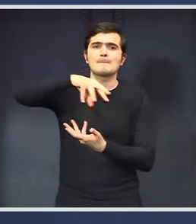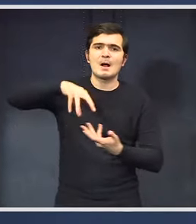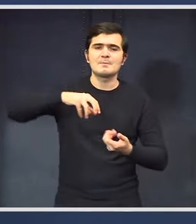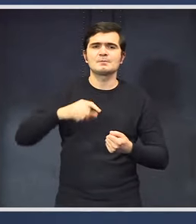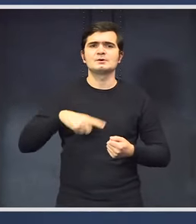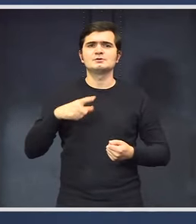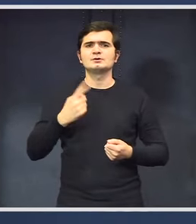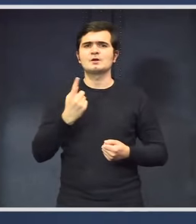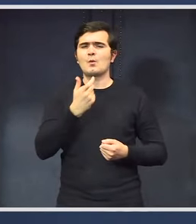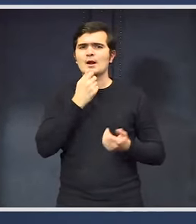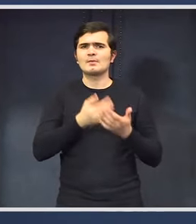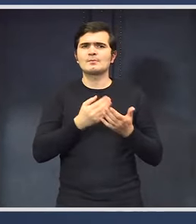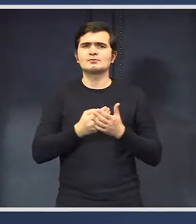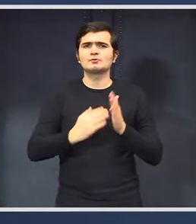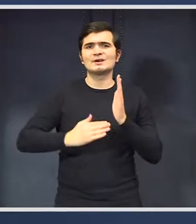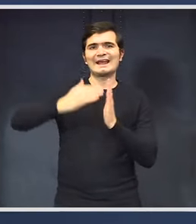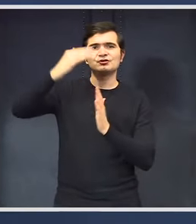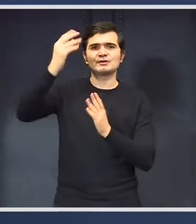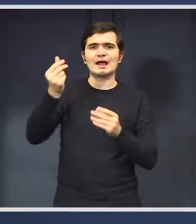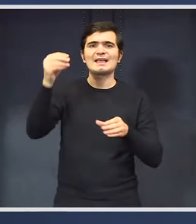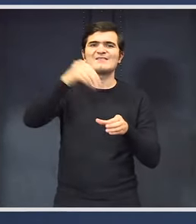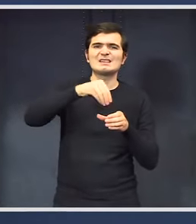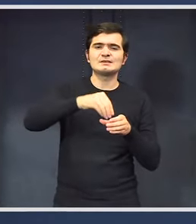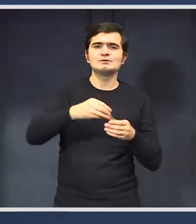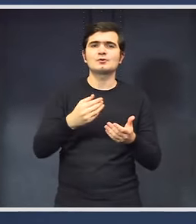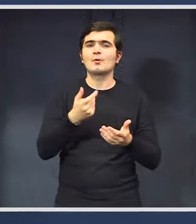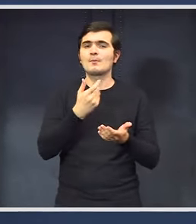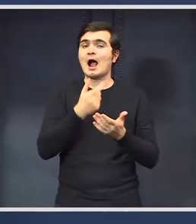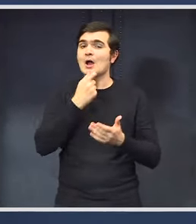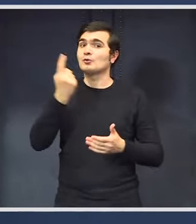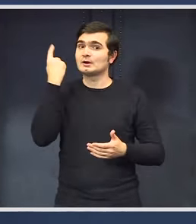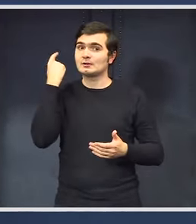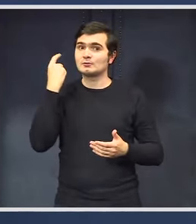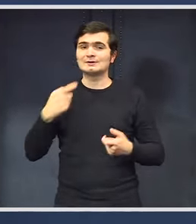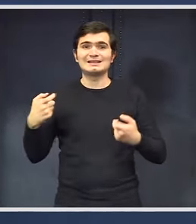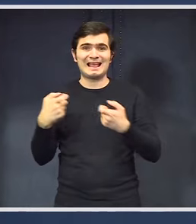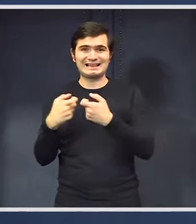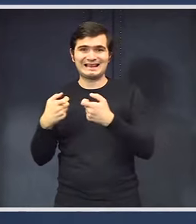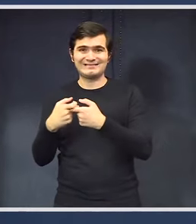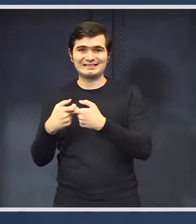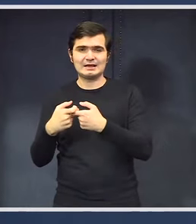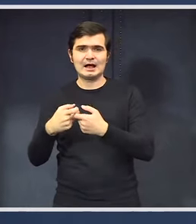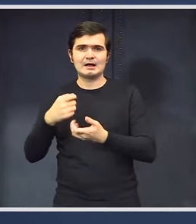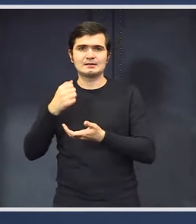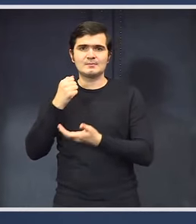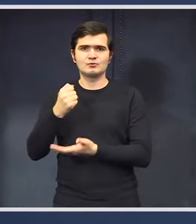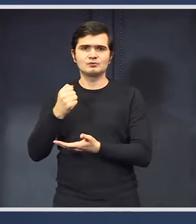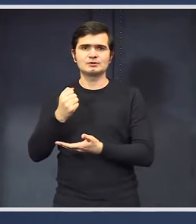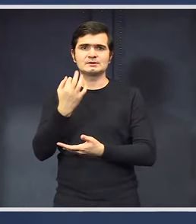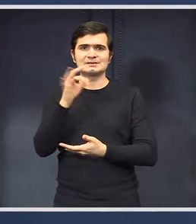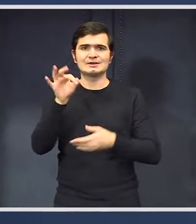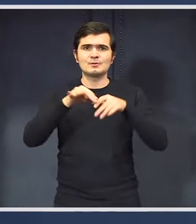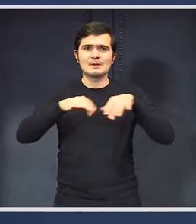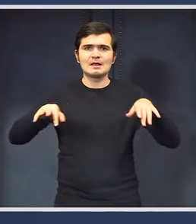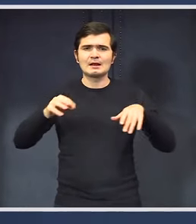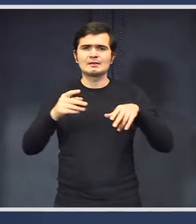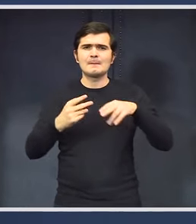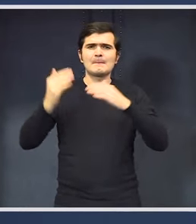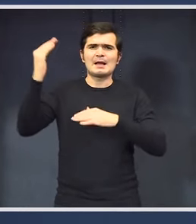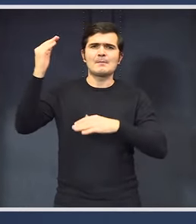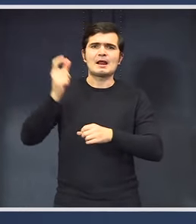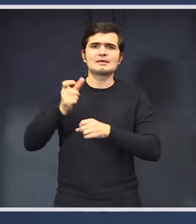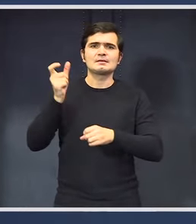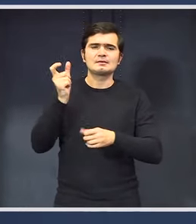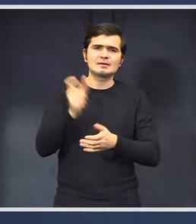investiții și chiar vor crește. Investițiile anul trecut, execuția bugetară a fost cu 10 miliarde mai mare decât în